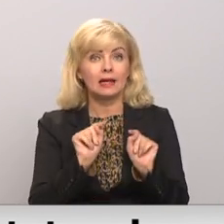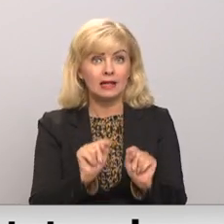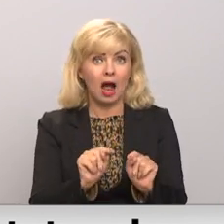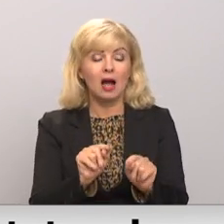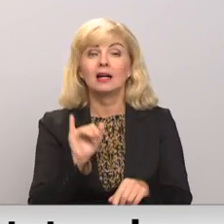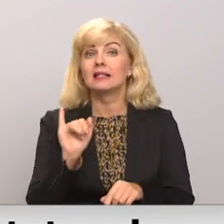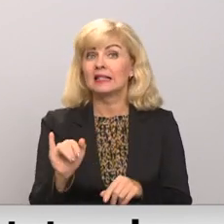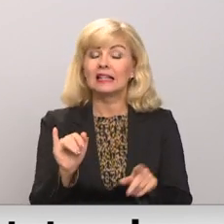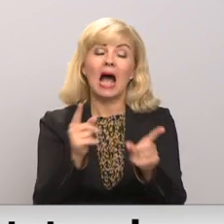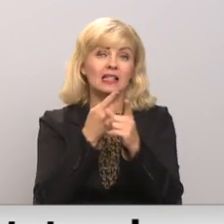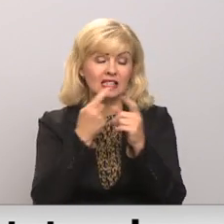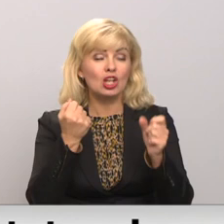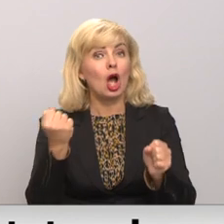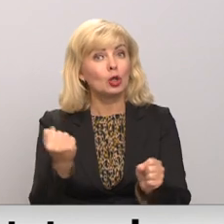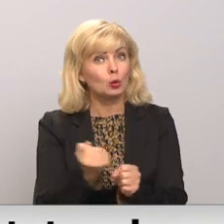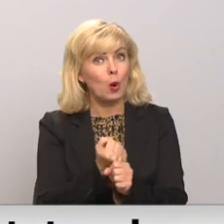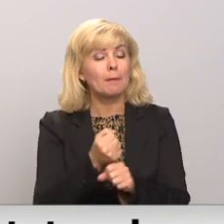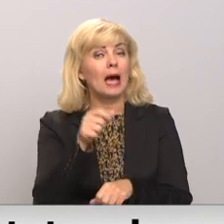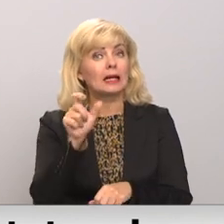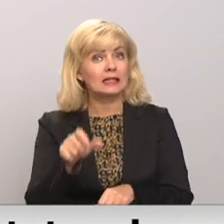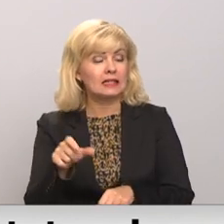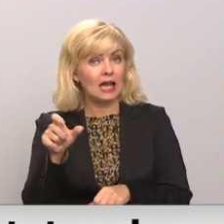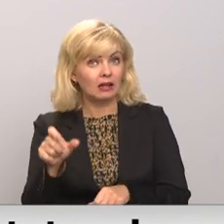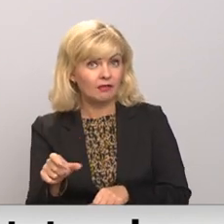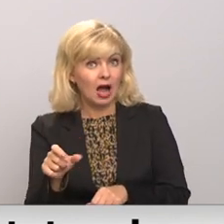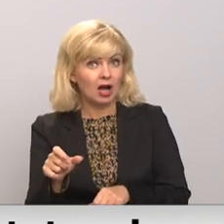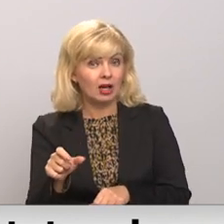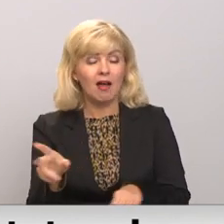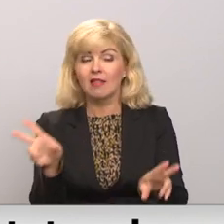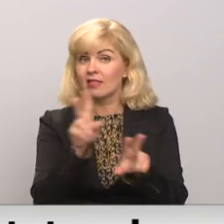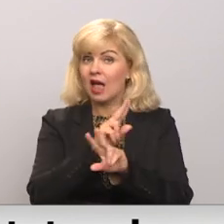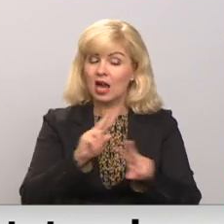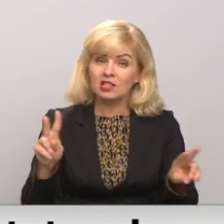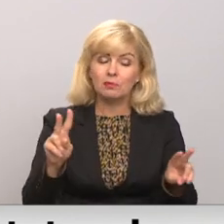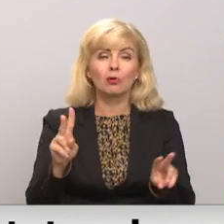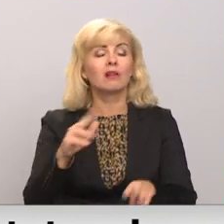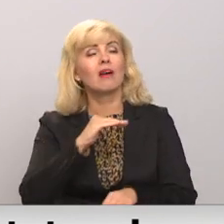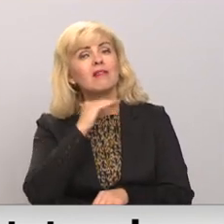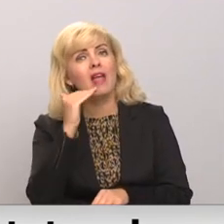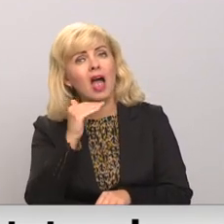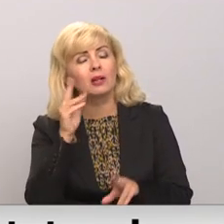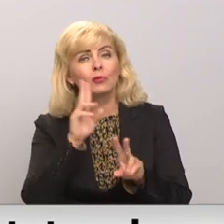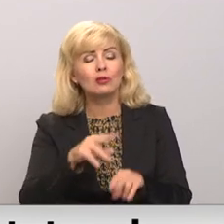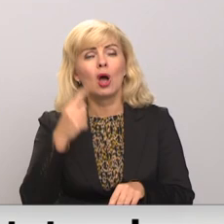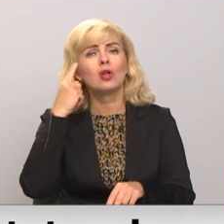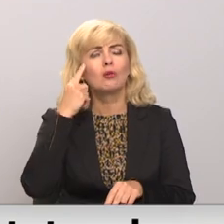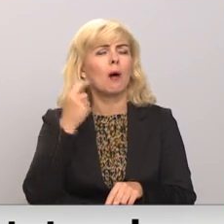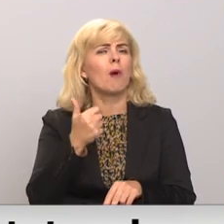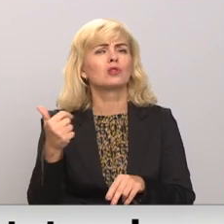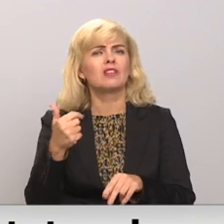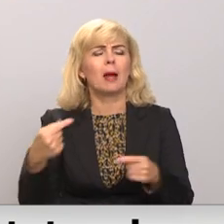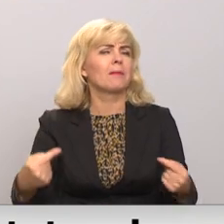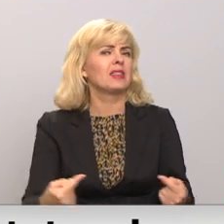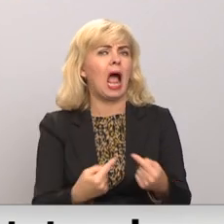Sliktā ziņa ir tas, ka tomēr ir cilvēki, kas neizprota, negrib izprast, vai domā, ka uz viņiem neatiecās